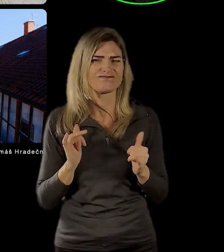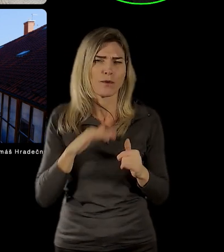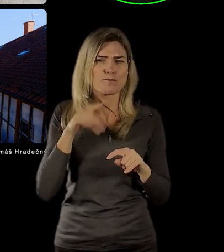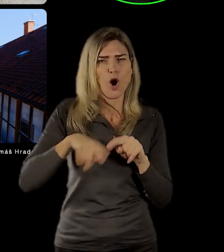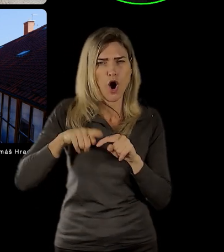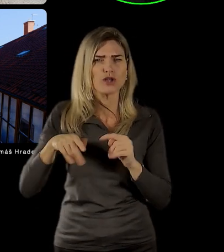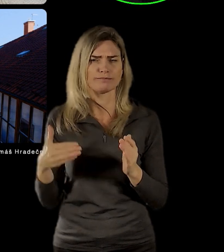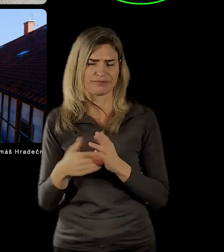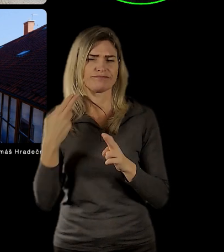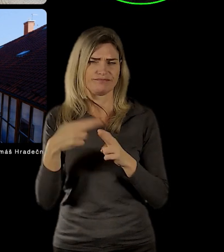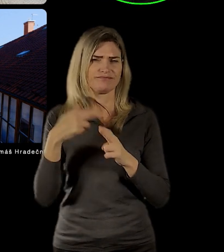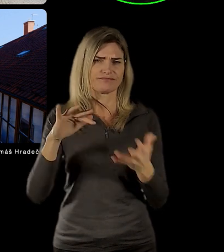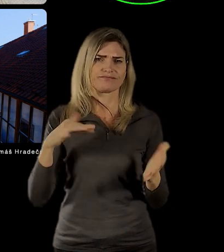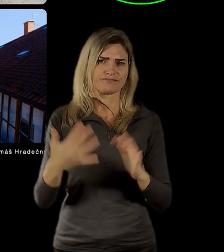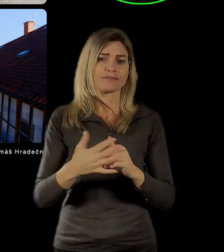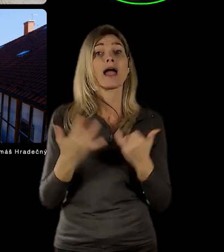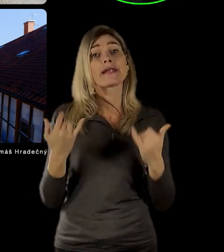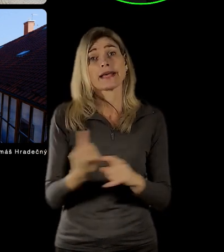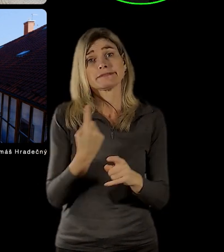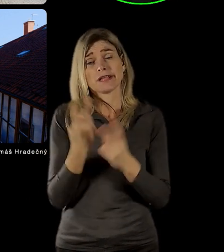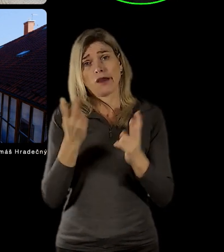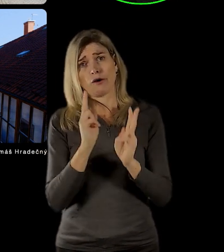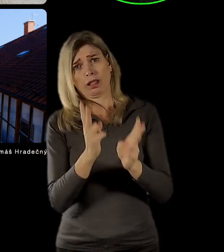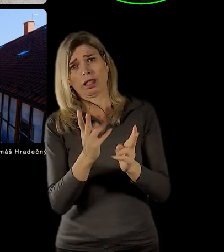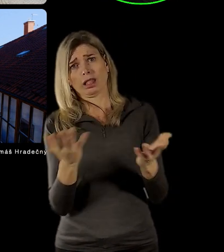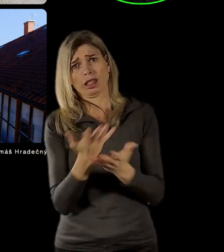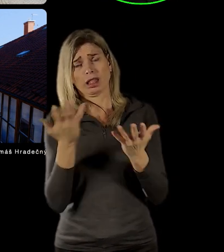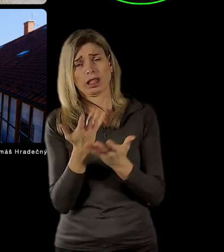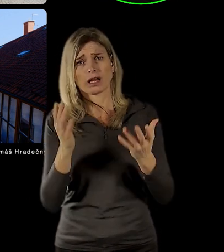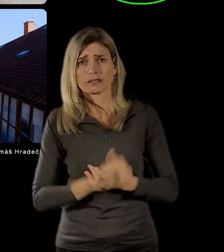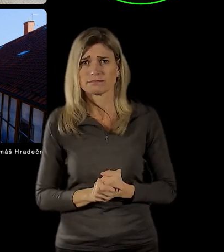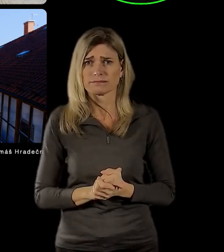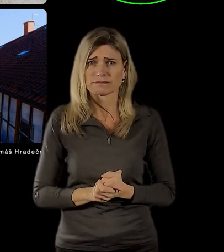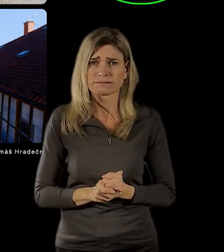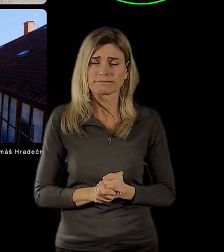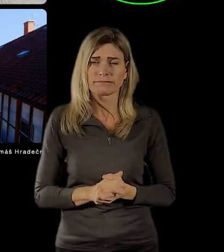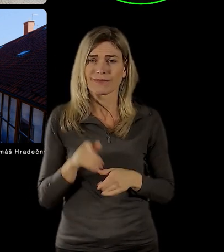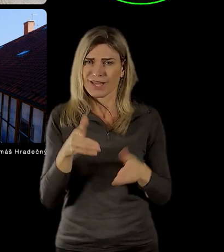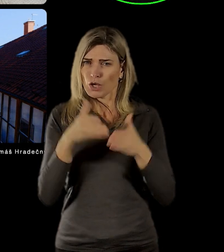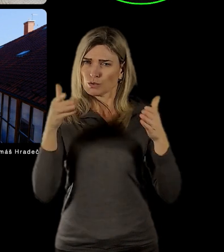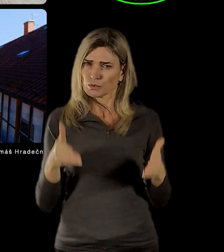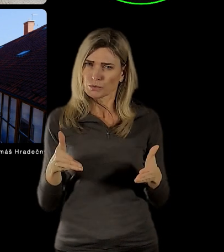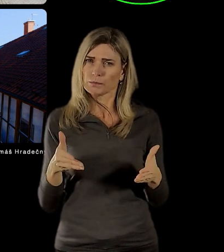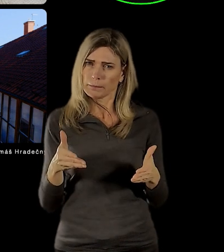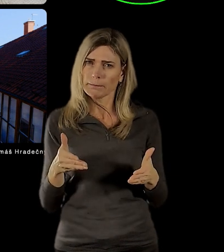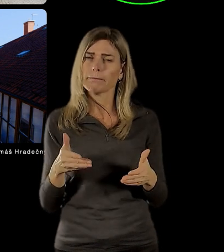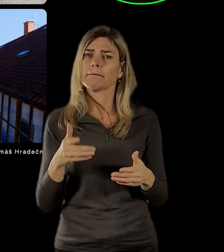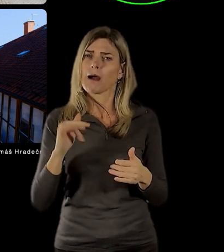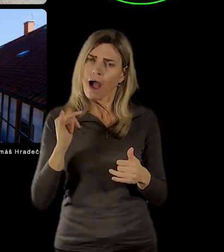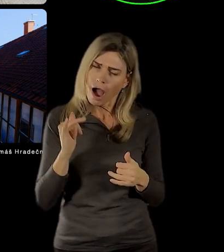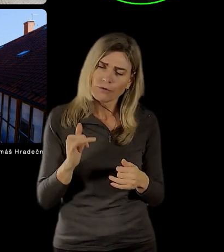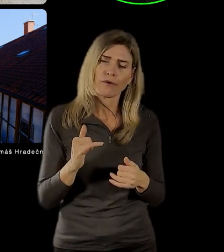je to v podstatě kulisa. Ten dům sice má kořeny